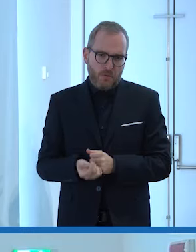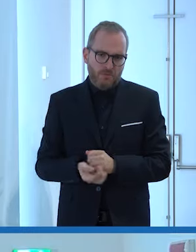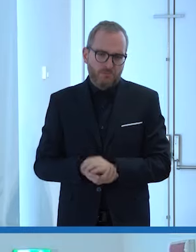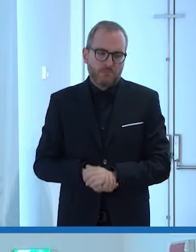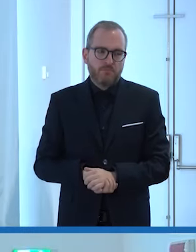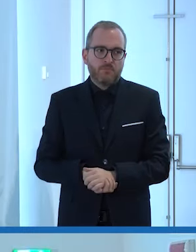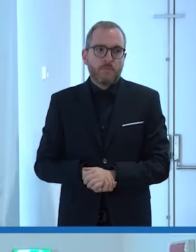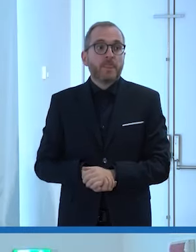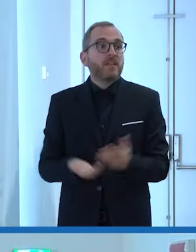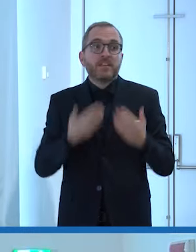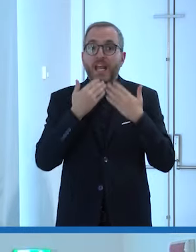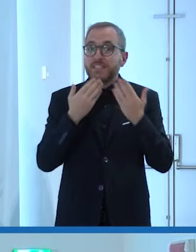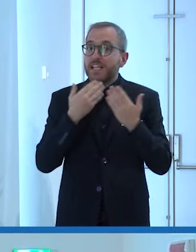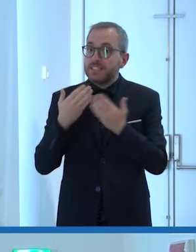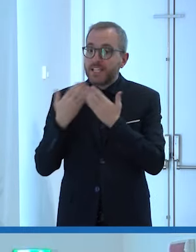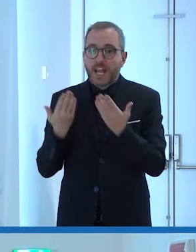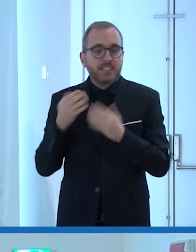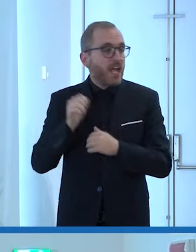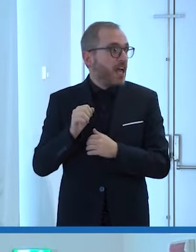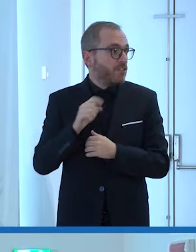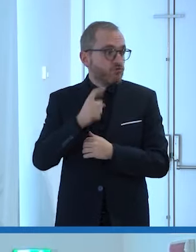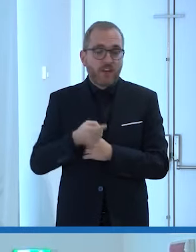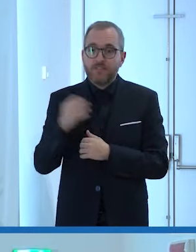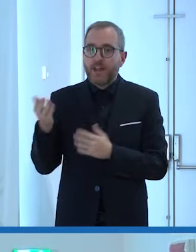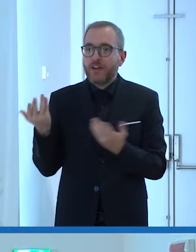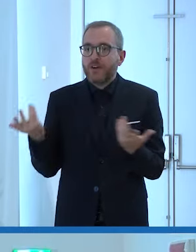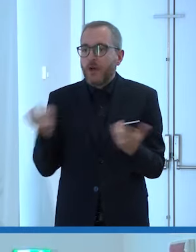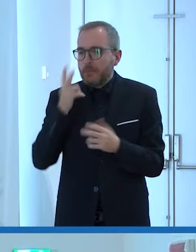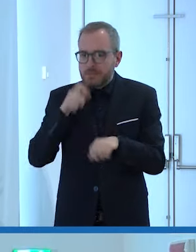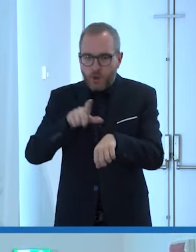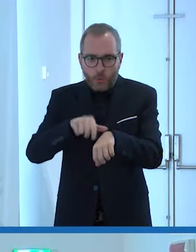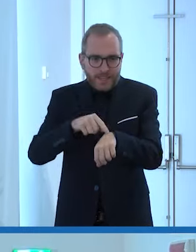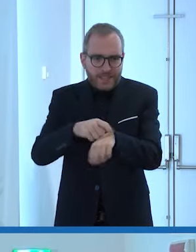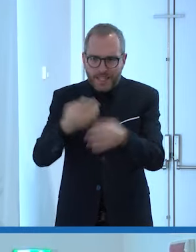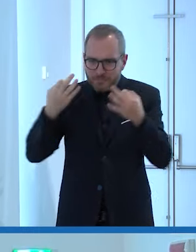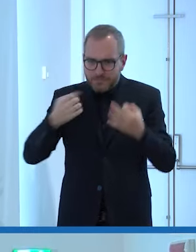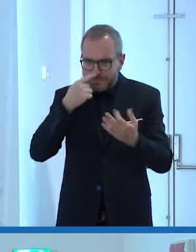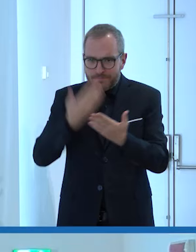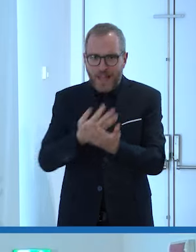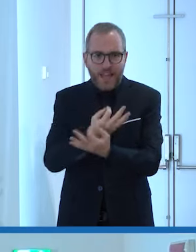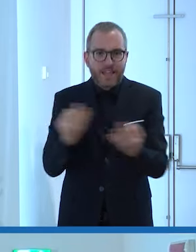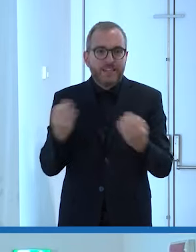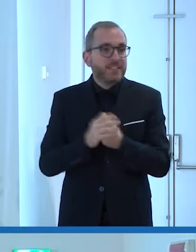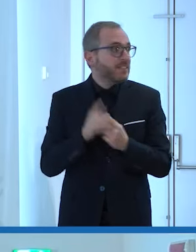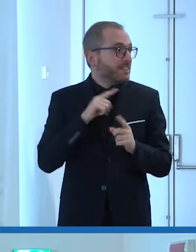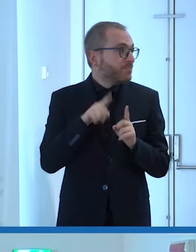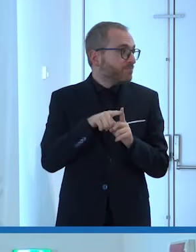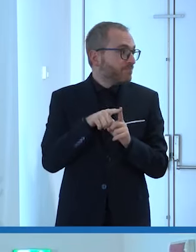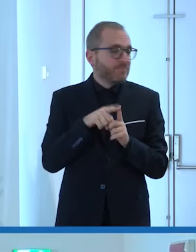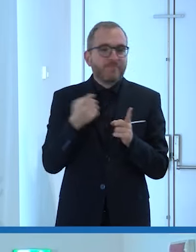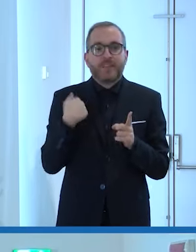grazie grazie è stato bravissimo nei tempi non c'è stato bisogno adesso veniamo a Nadia